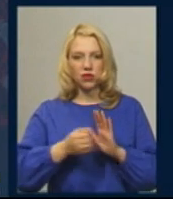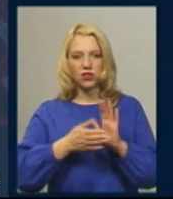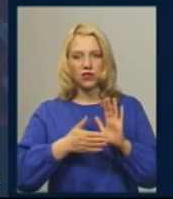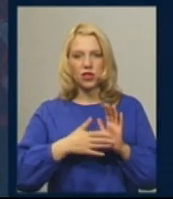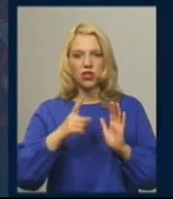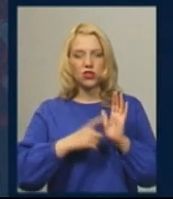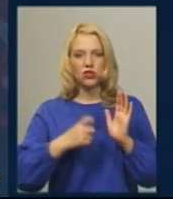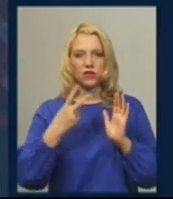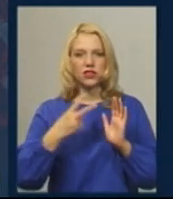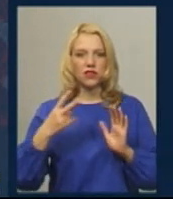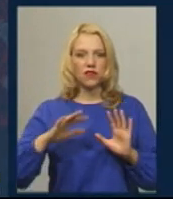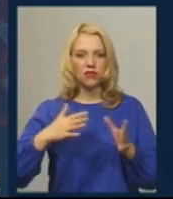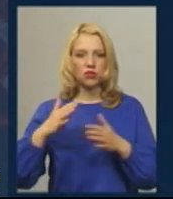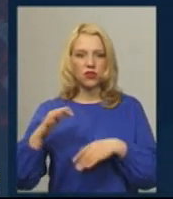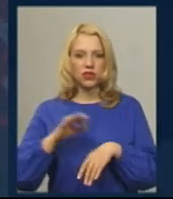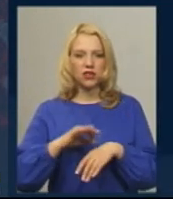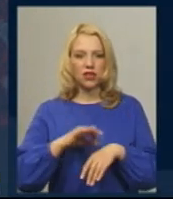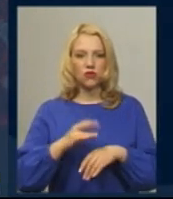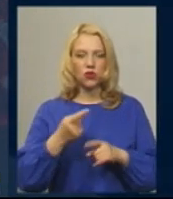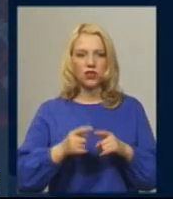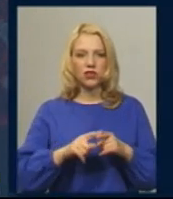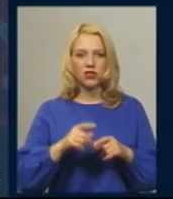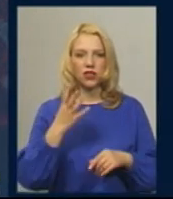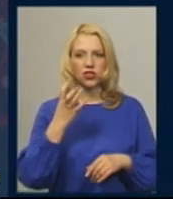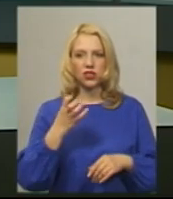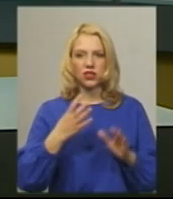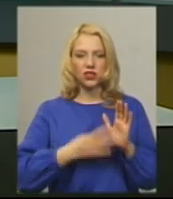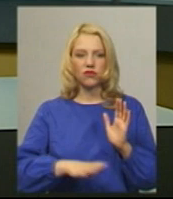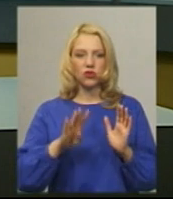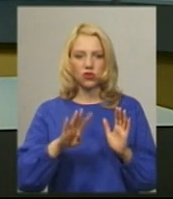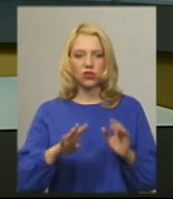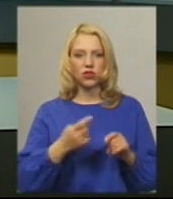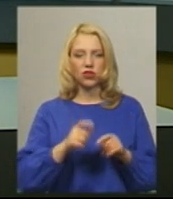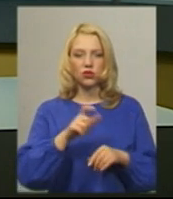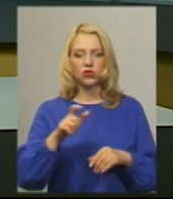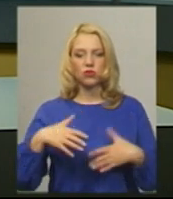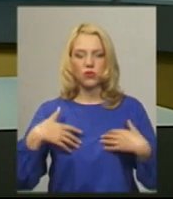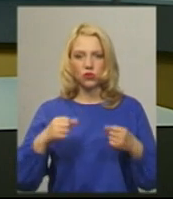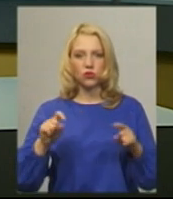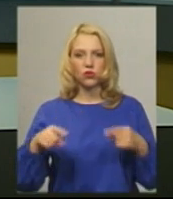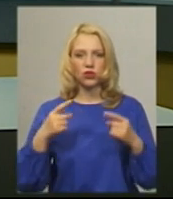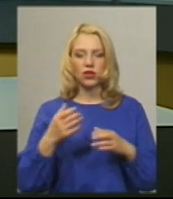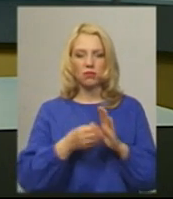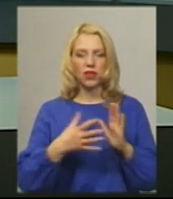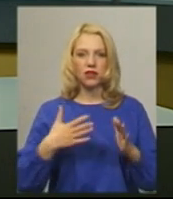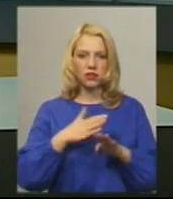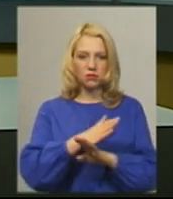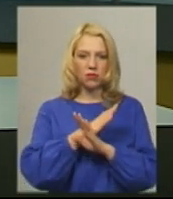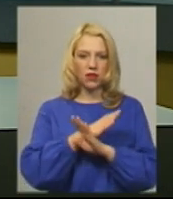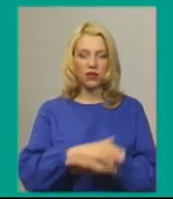622 випадки захворювання. З них 494 особи одужали, 15 померли.